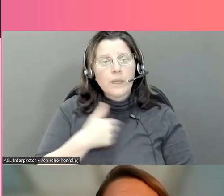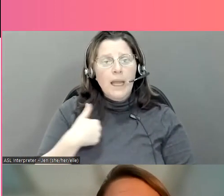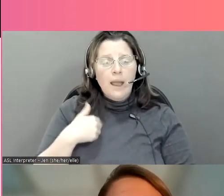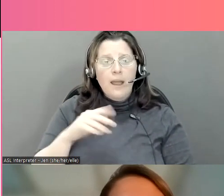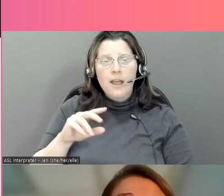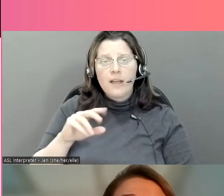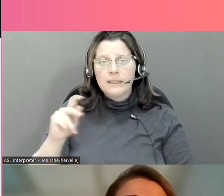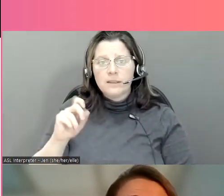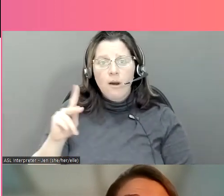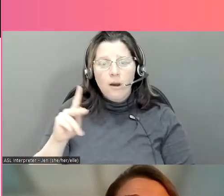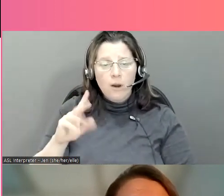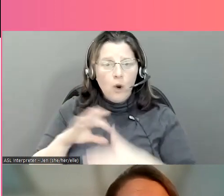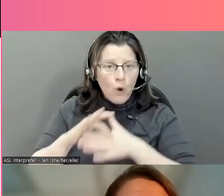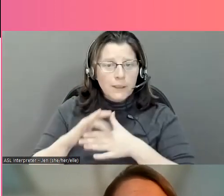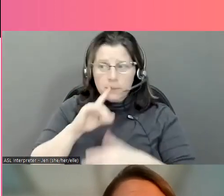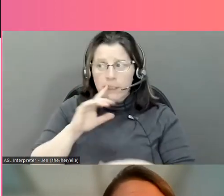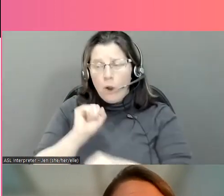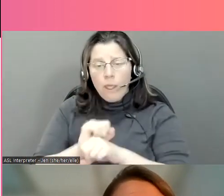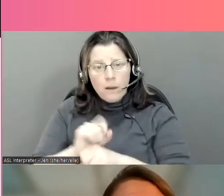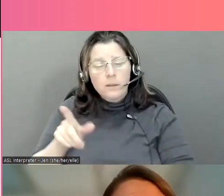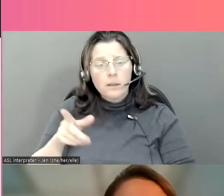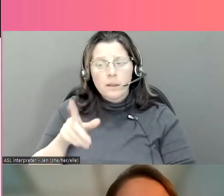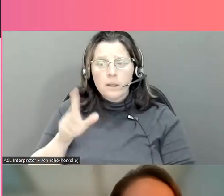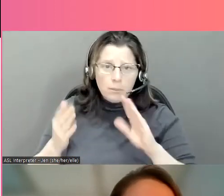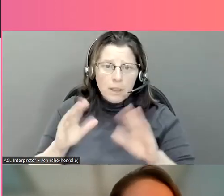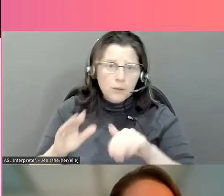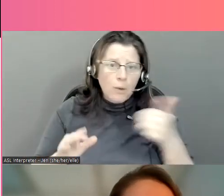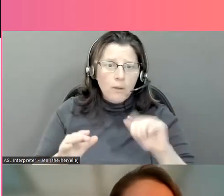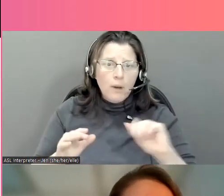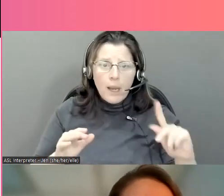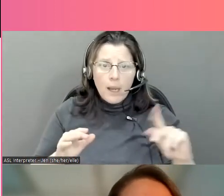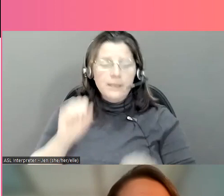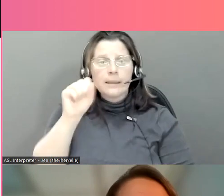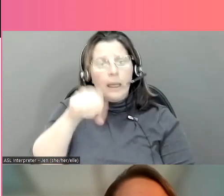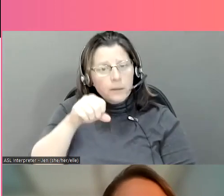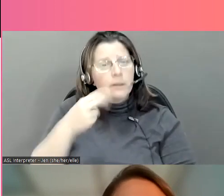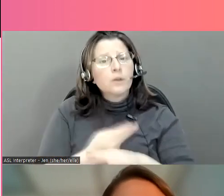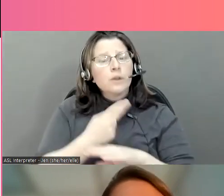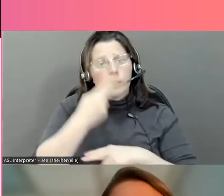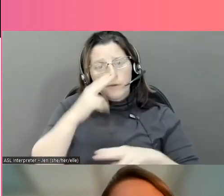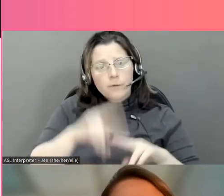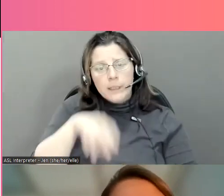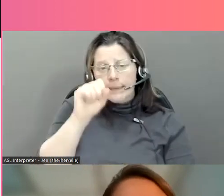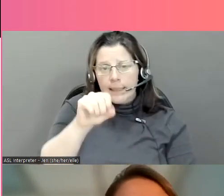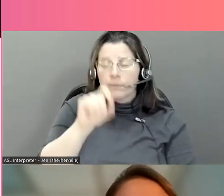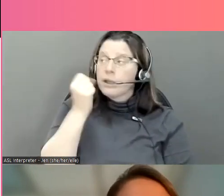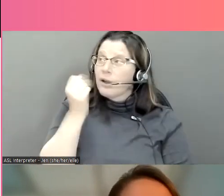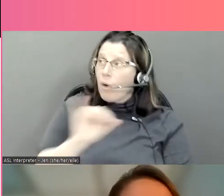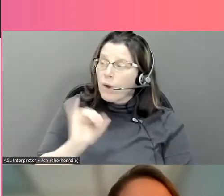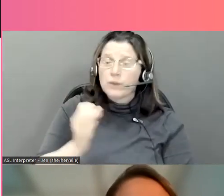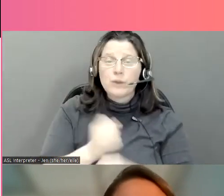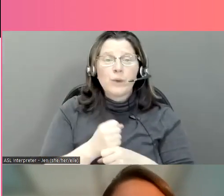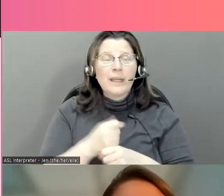Alors, d'une part, nous avons du contenu TikTok qui semble être authentique en comparaison avec d'autres applications. C'est aussi